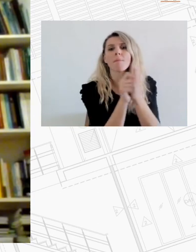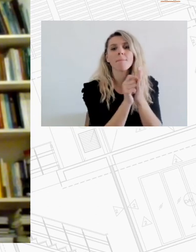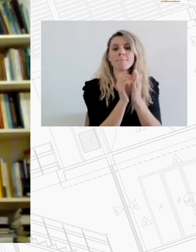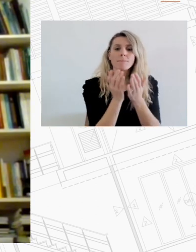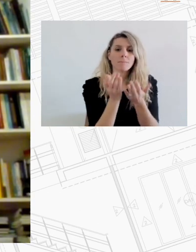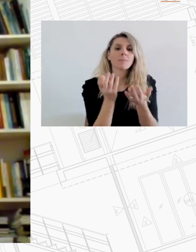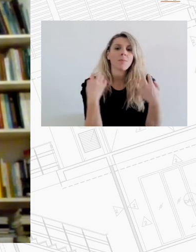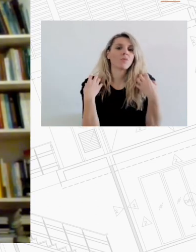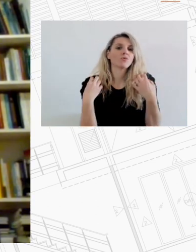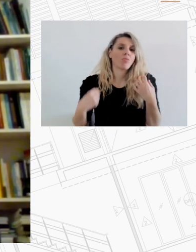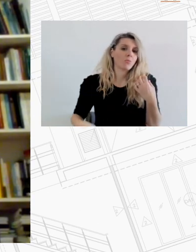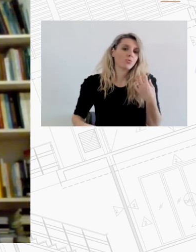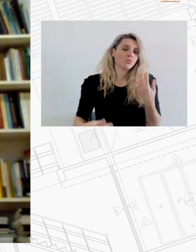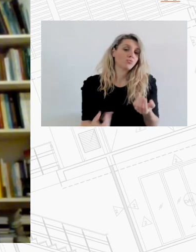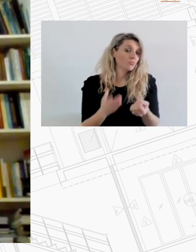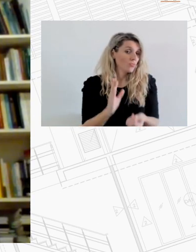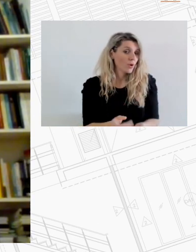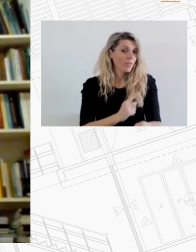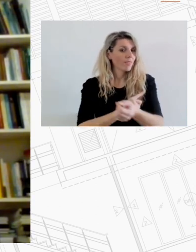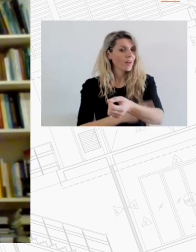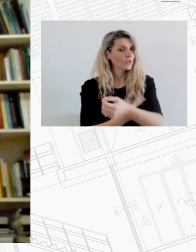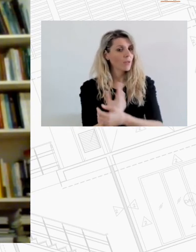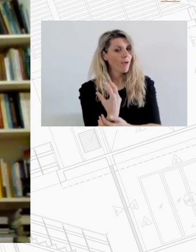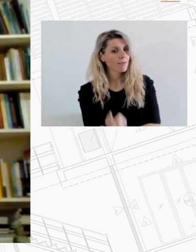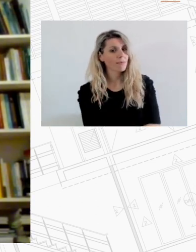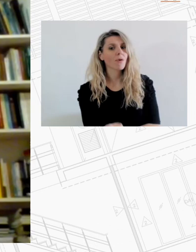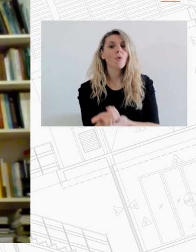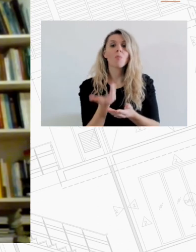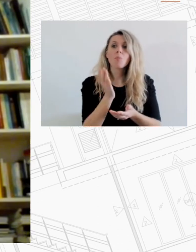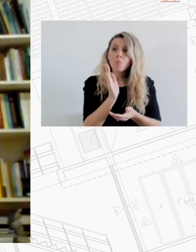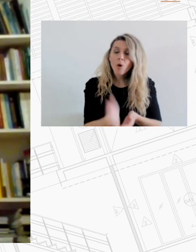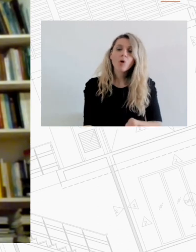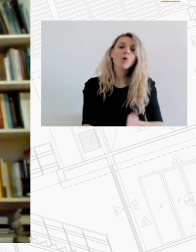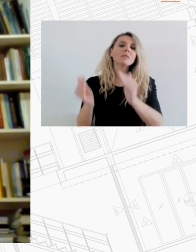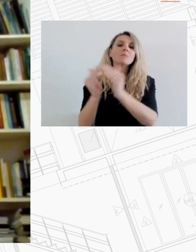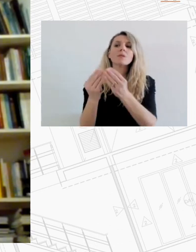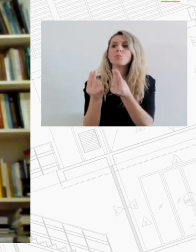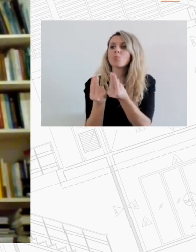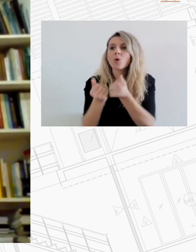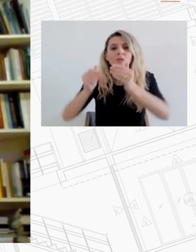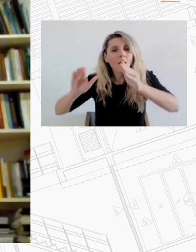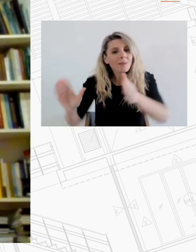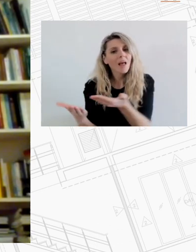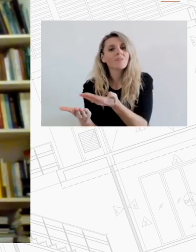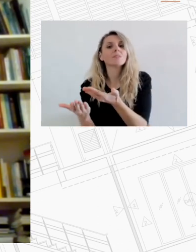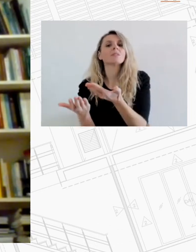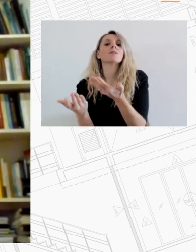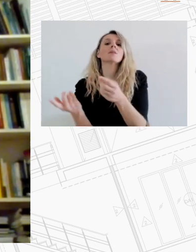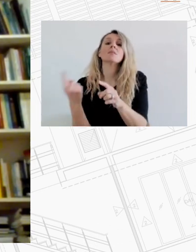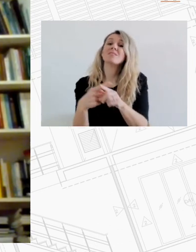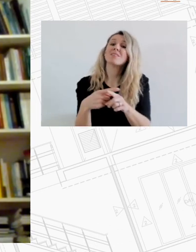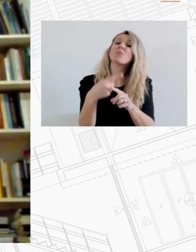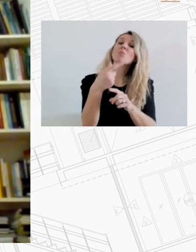χρήσης και εκμετάλλευσης των ακινήτων, όπως επίσης και τις τάσεις των τιμών